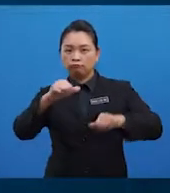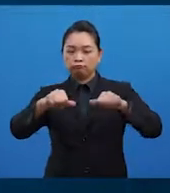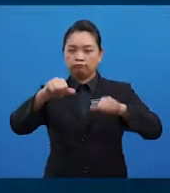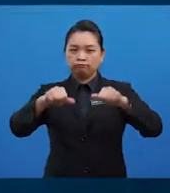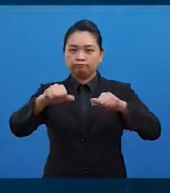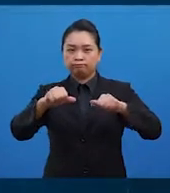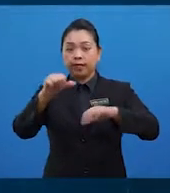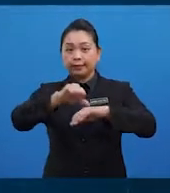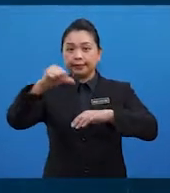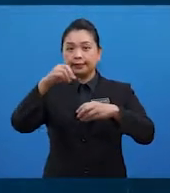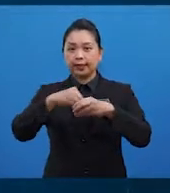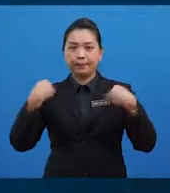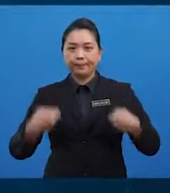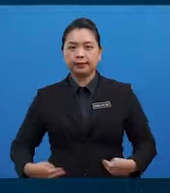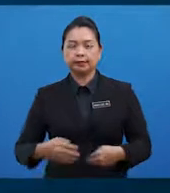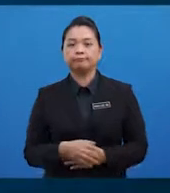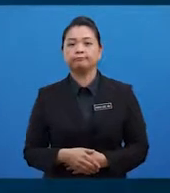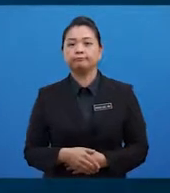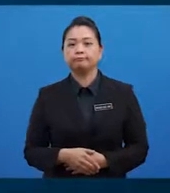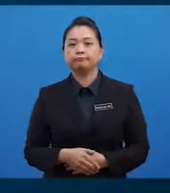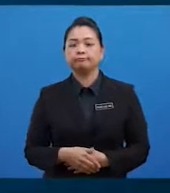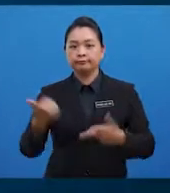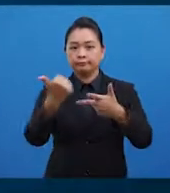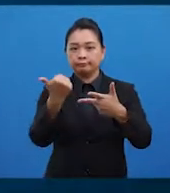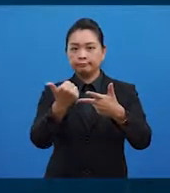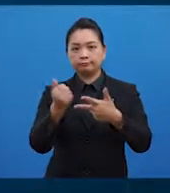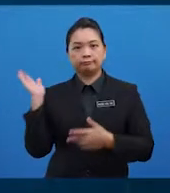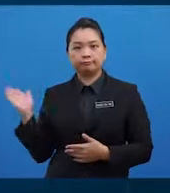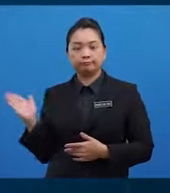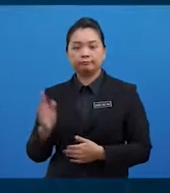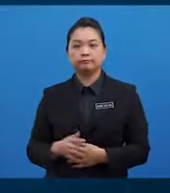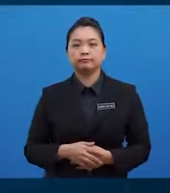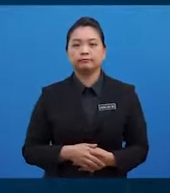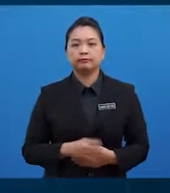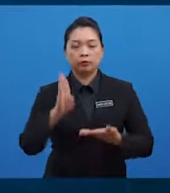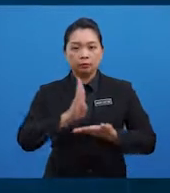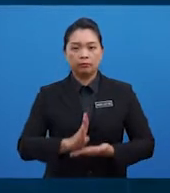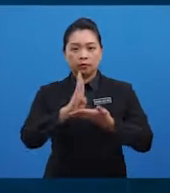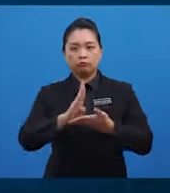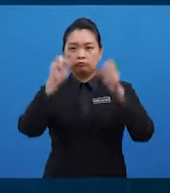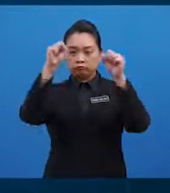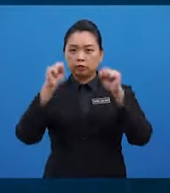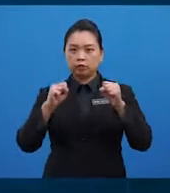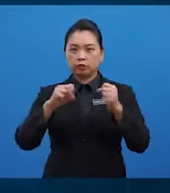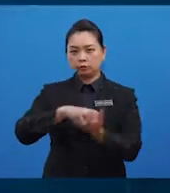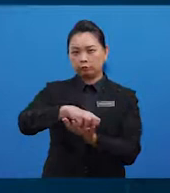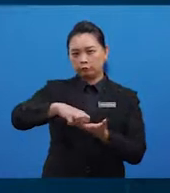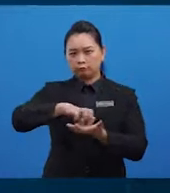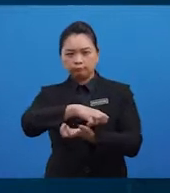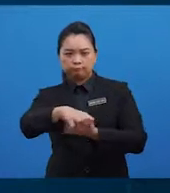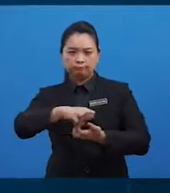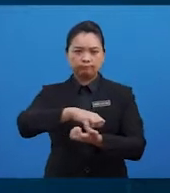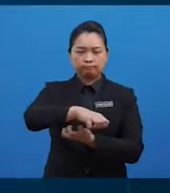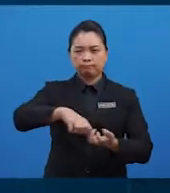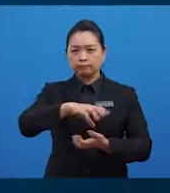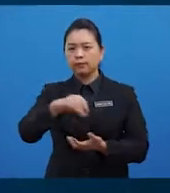badan. Yang ketiga ialah magnesium membantu sistem percenaan dan